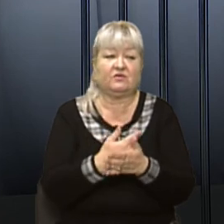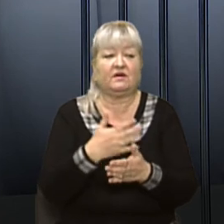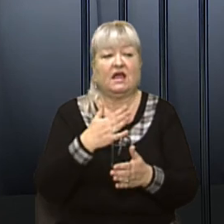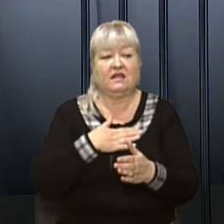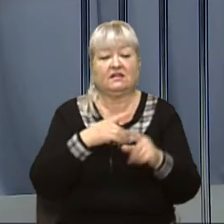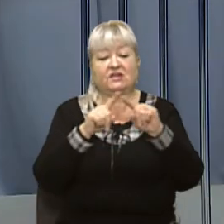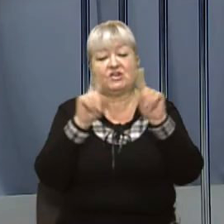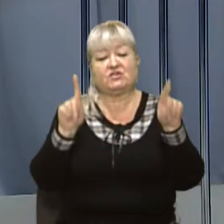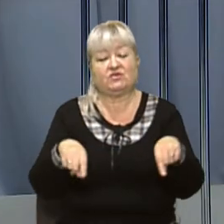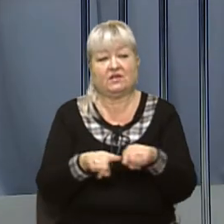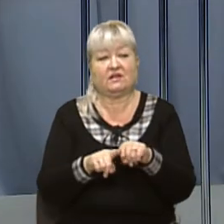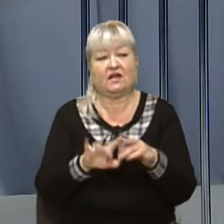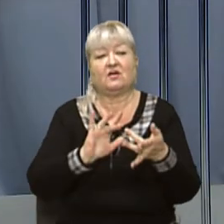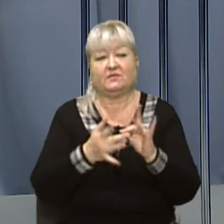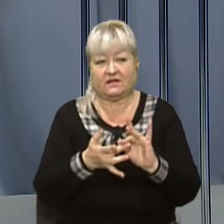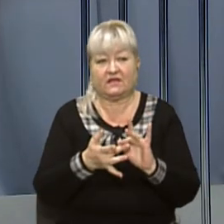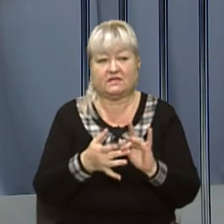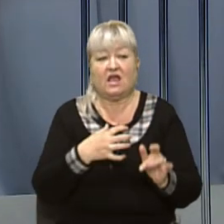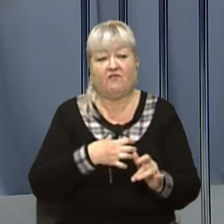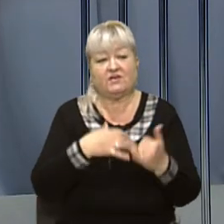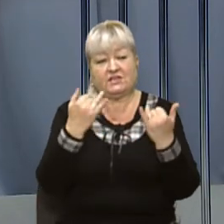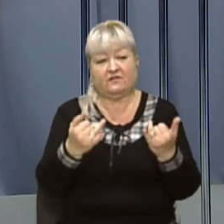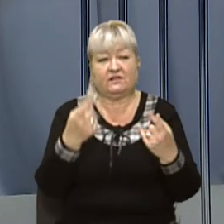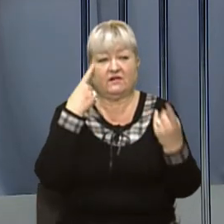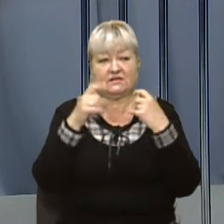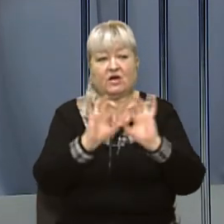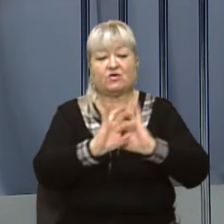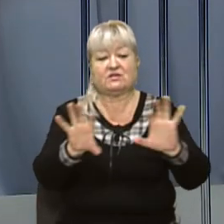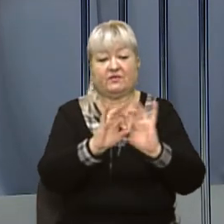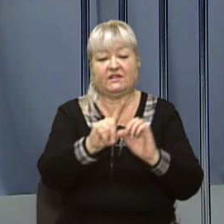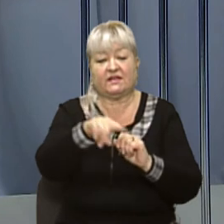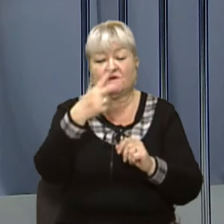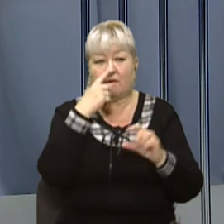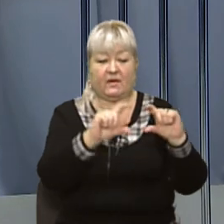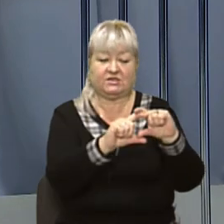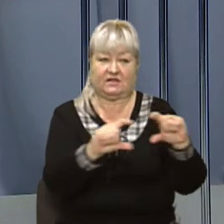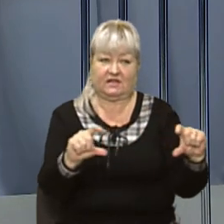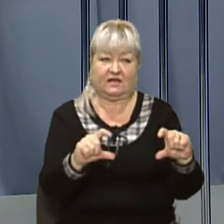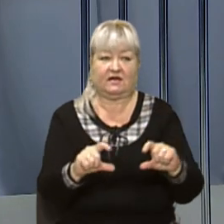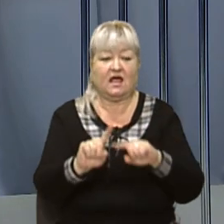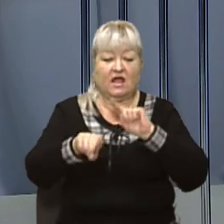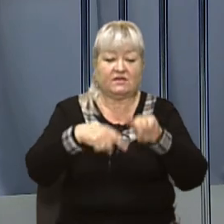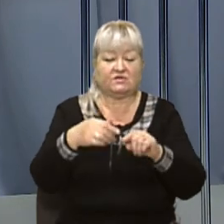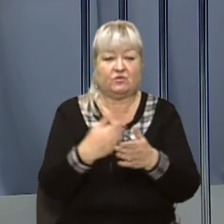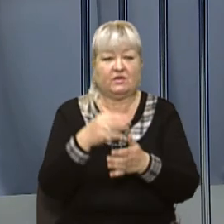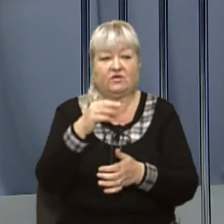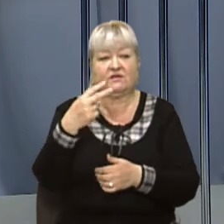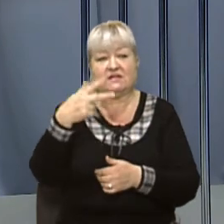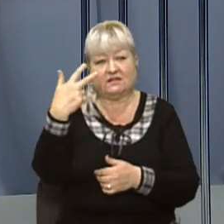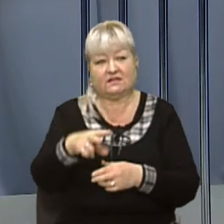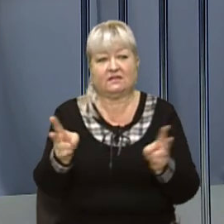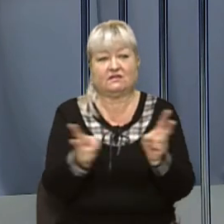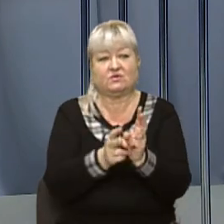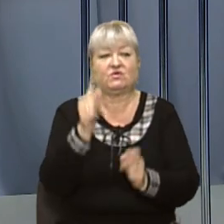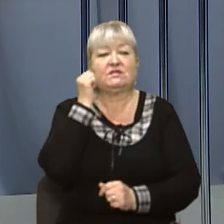сторінках у соціальних мережах. А важливу для вас інформацію розповідайте нам за номером нашої гарячої лінії. Наступний випуск новин вже о 20